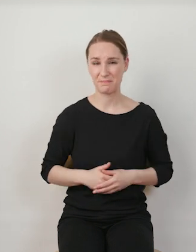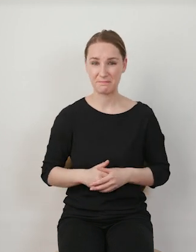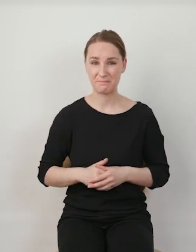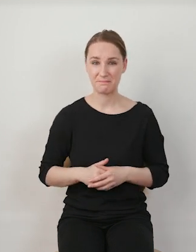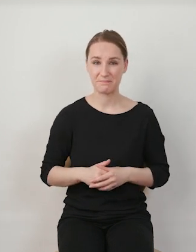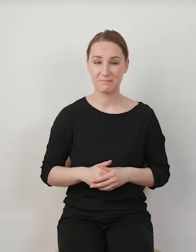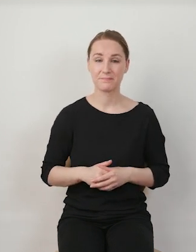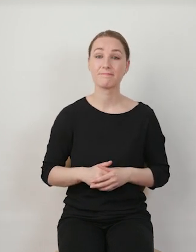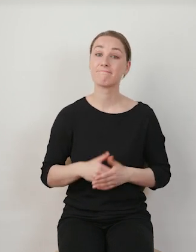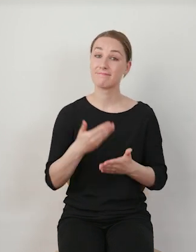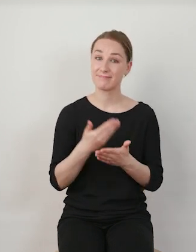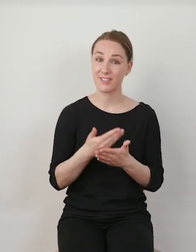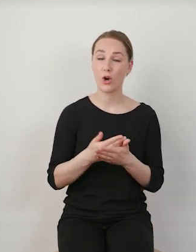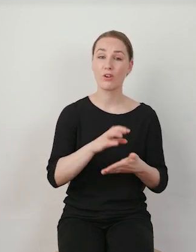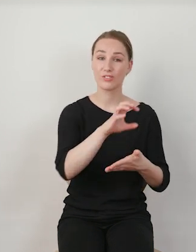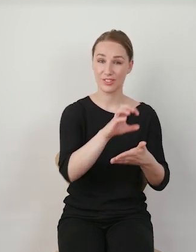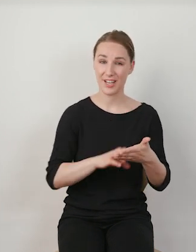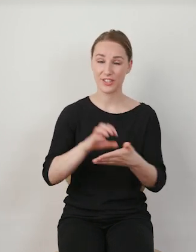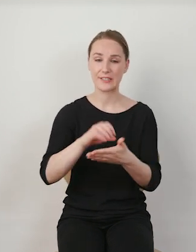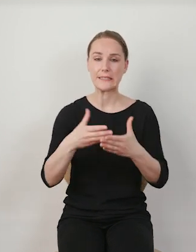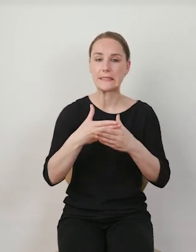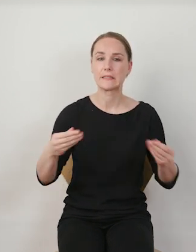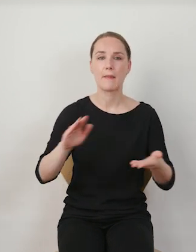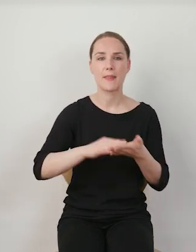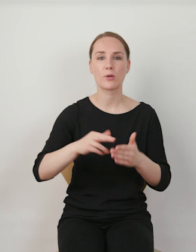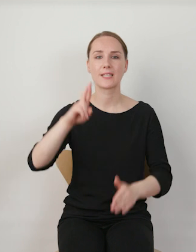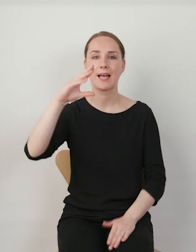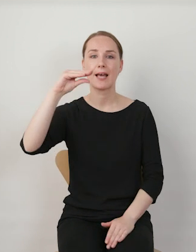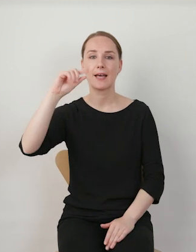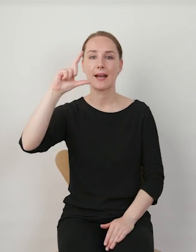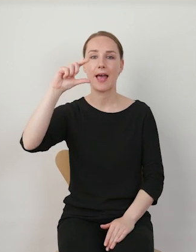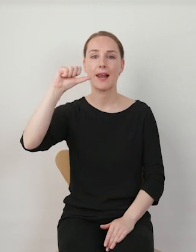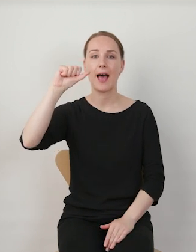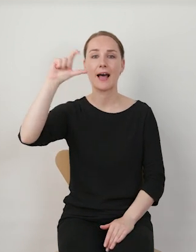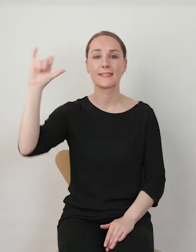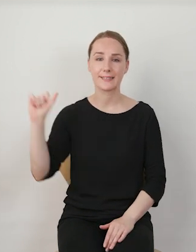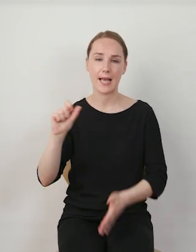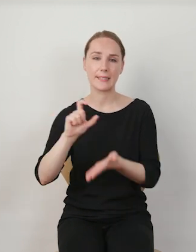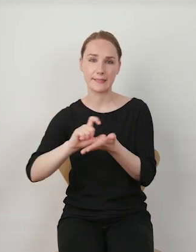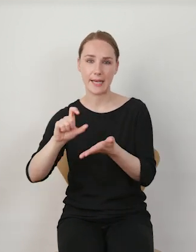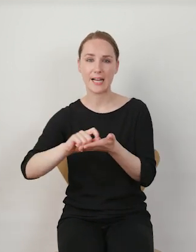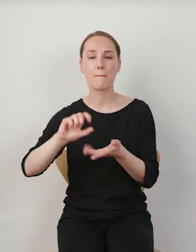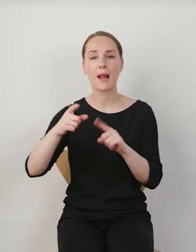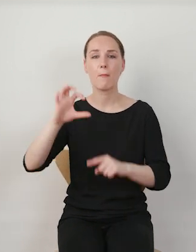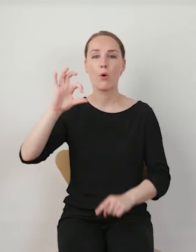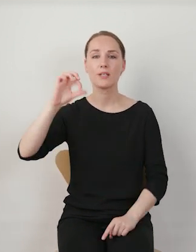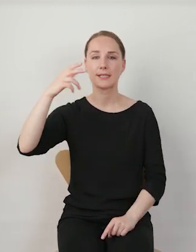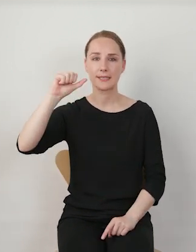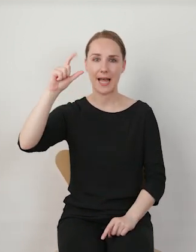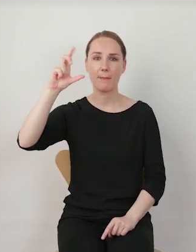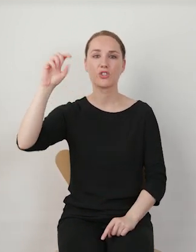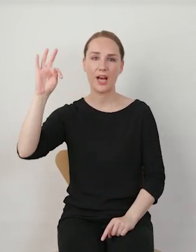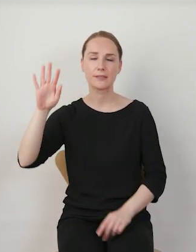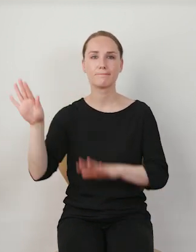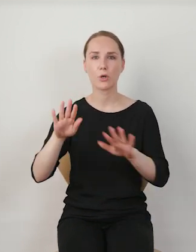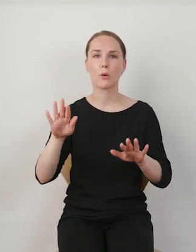właśnie treści efemeryczne, takie jak relacje na Instagramie, bądź też posty na Snapchacie, porównywano do słowa